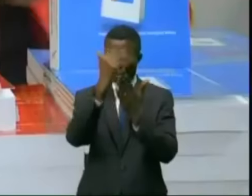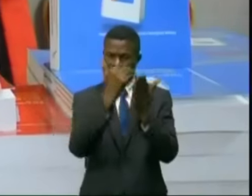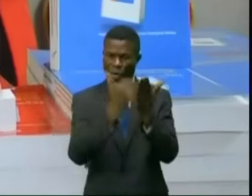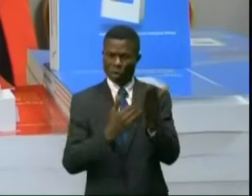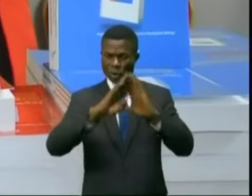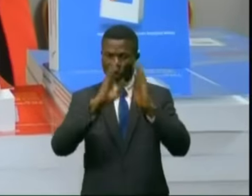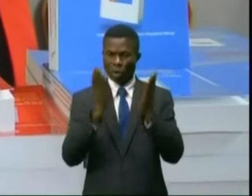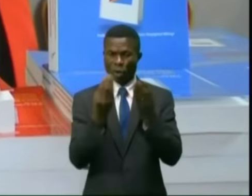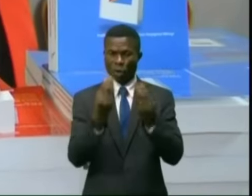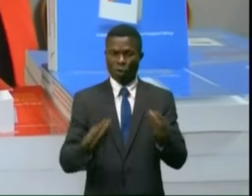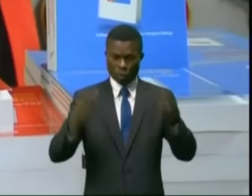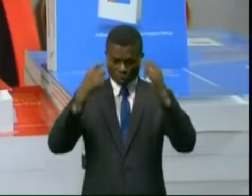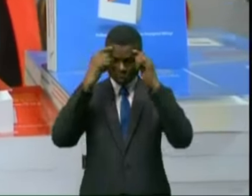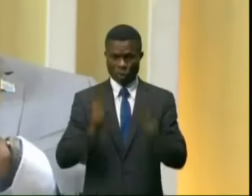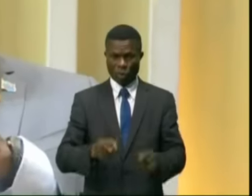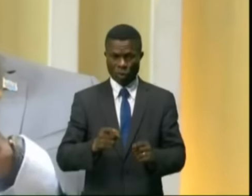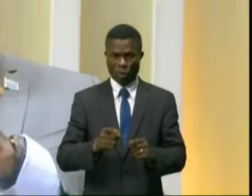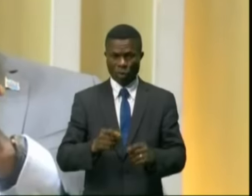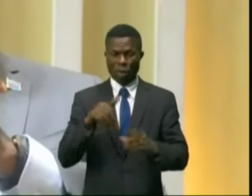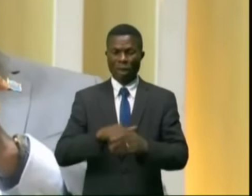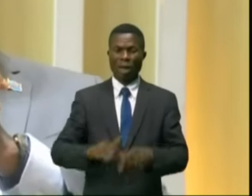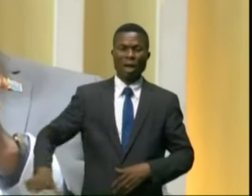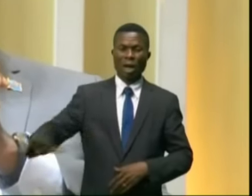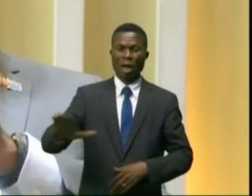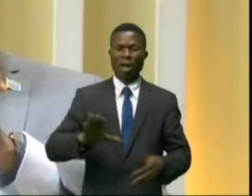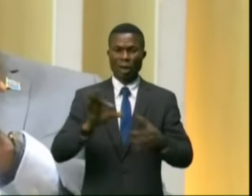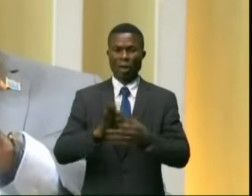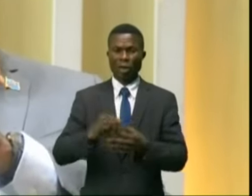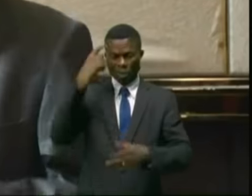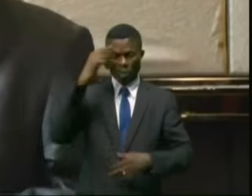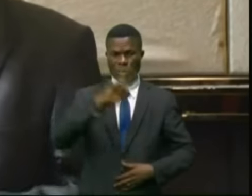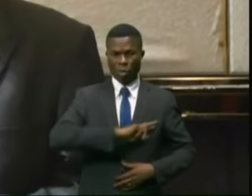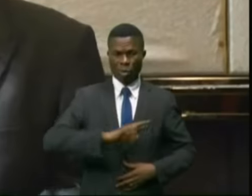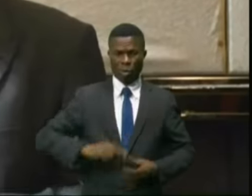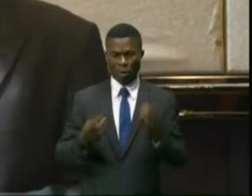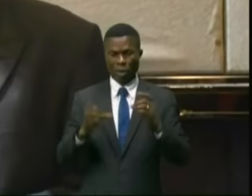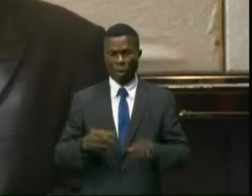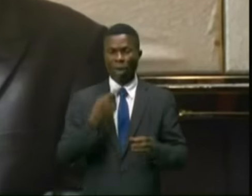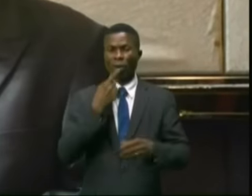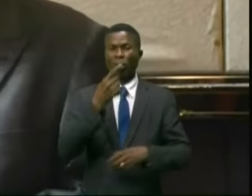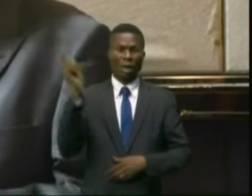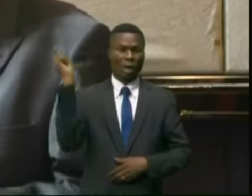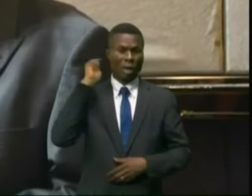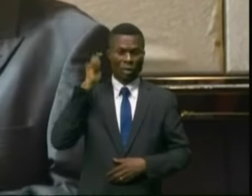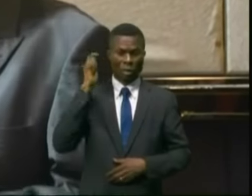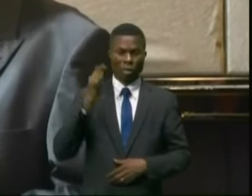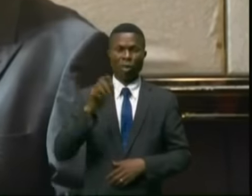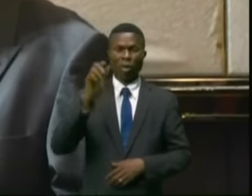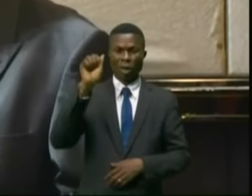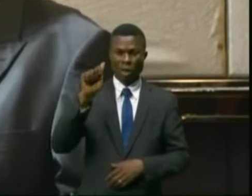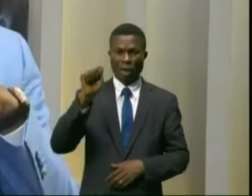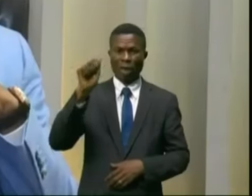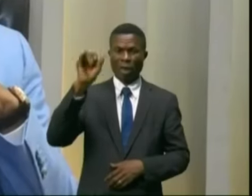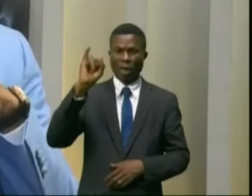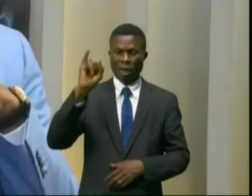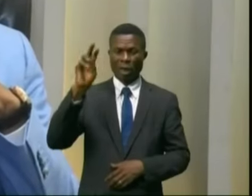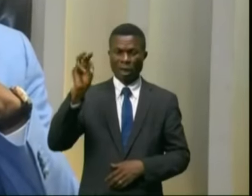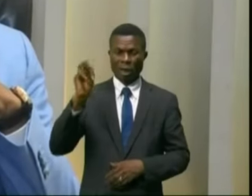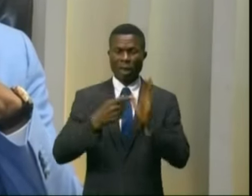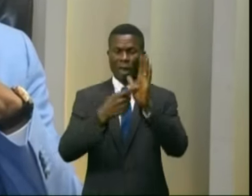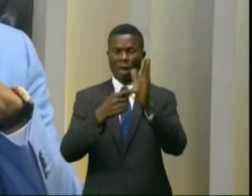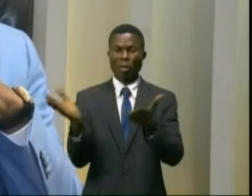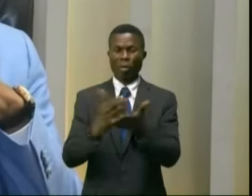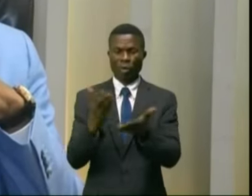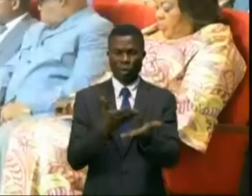toutes les résolutions prises par les Nations Unies sur la RDC, a dit le professeur Émile Bunghili lors de la présentation de